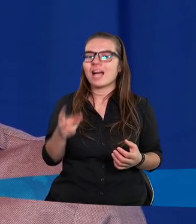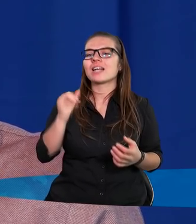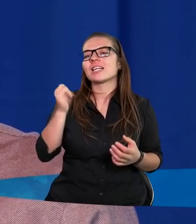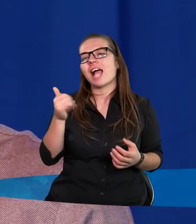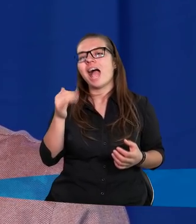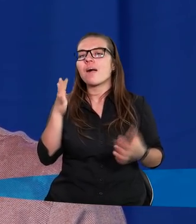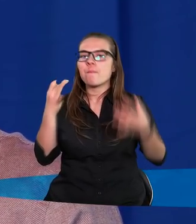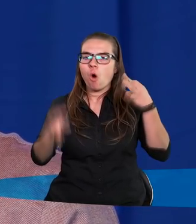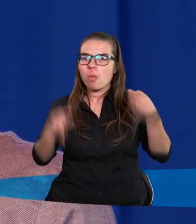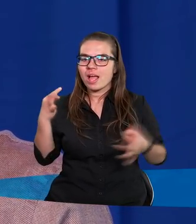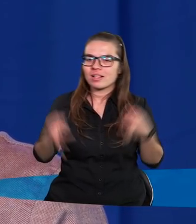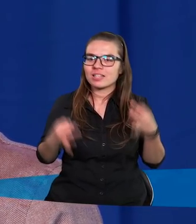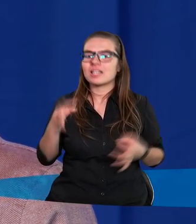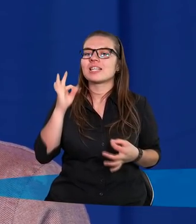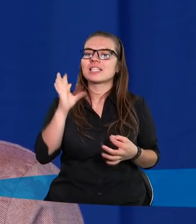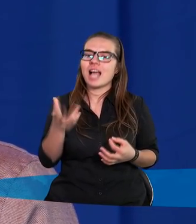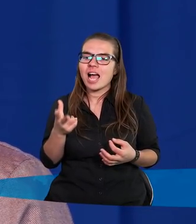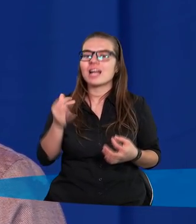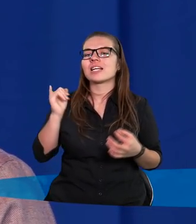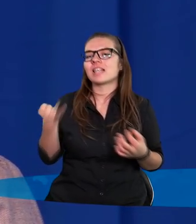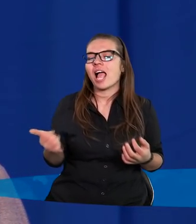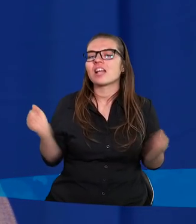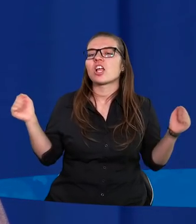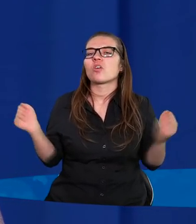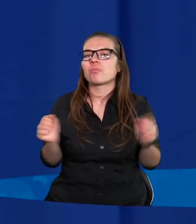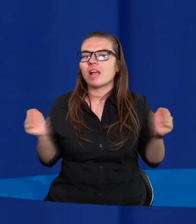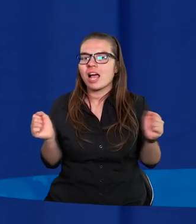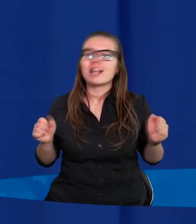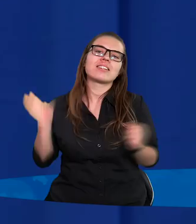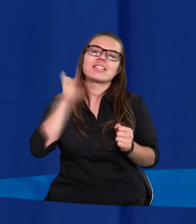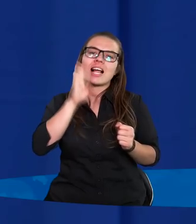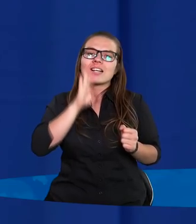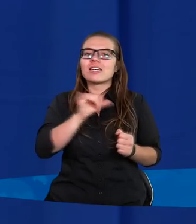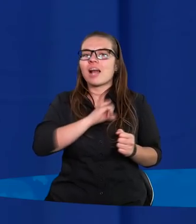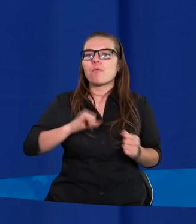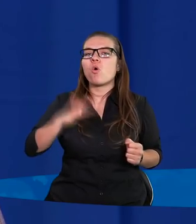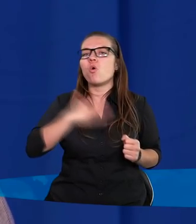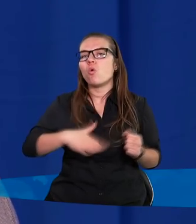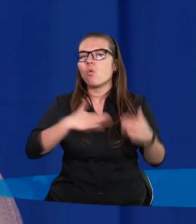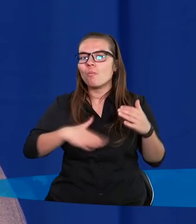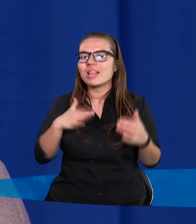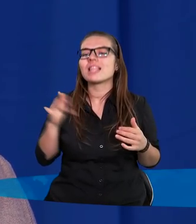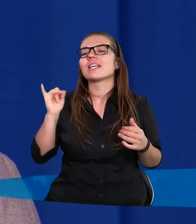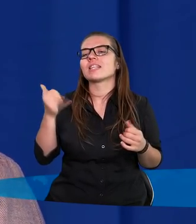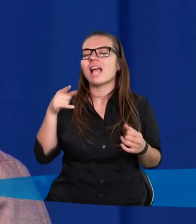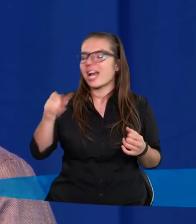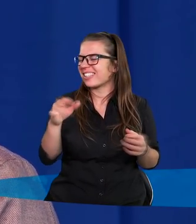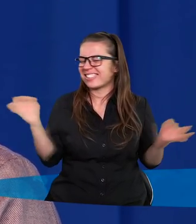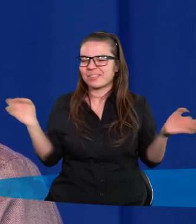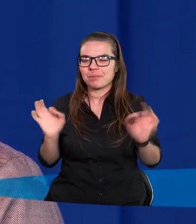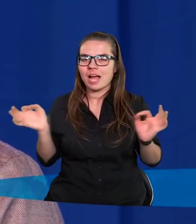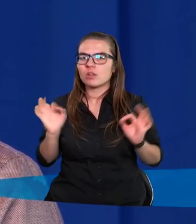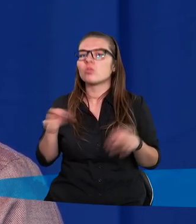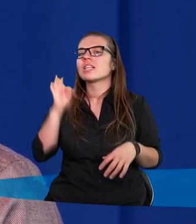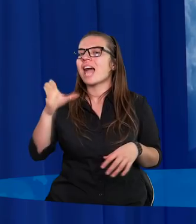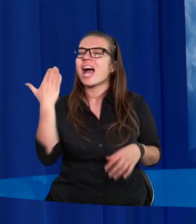jak podejrzewałem. Taki, jakiego się bałem. Taki samolubny i okrutny, tak bardzo paskudny,